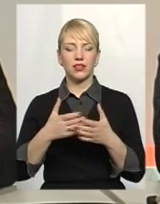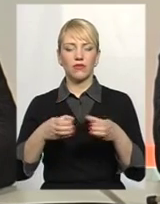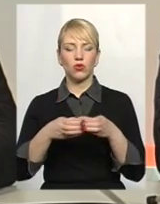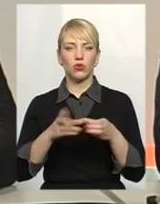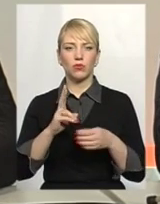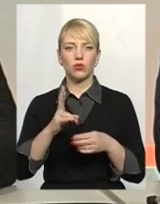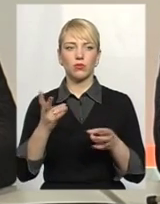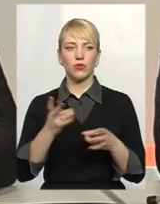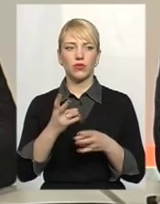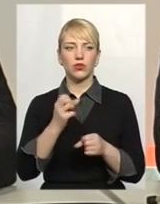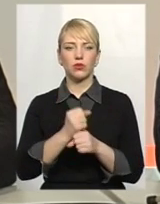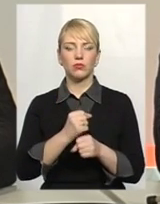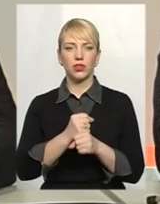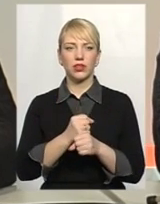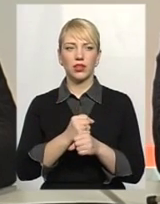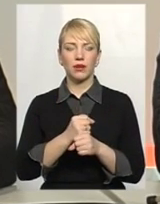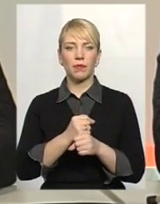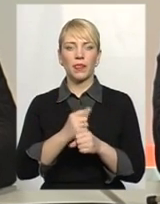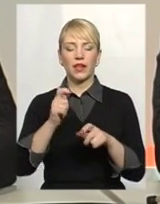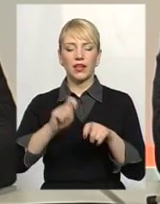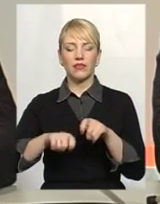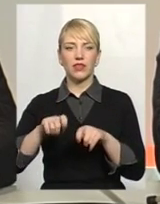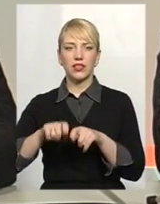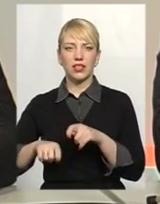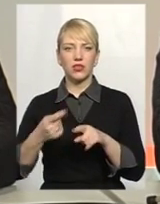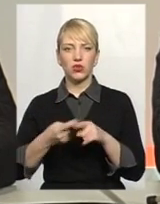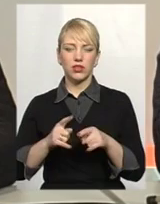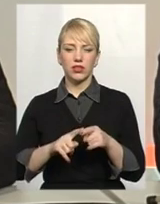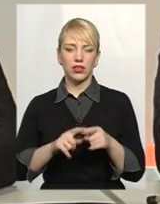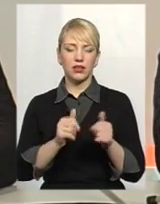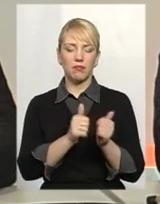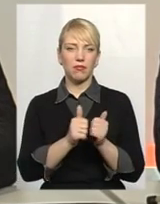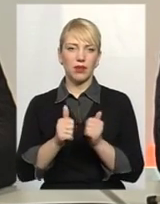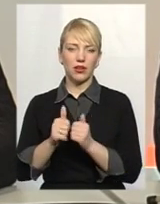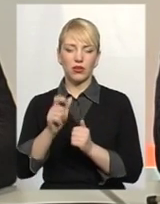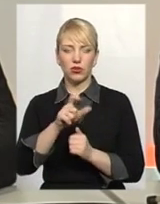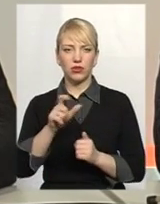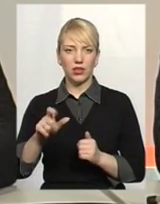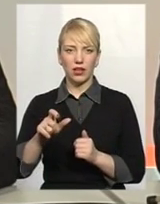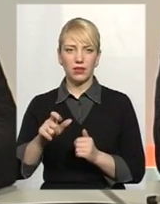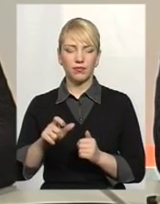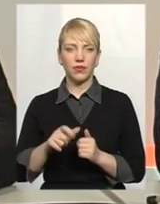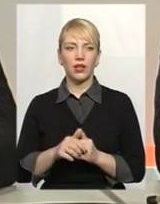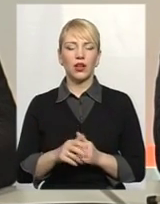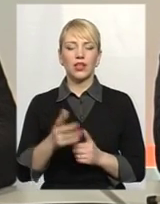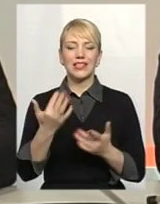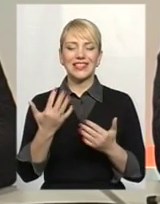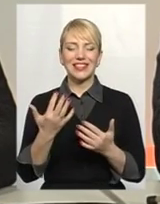яка повинна зробити, будемо так говорити, інвентаризацію даних мешканців квартир, стільки проживають в коштному помешканні.